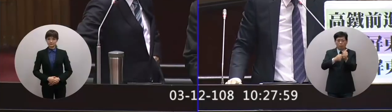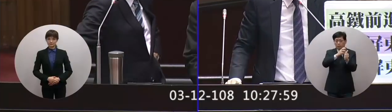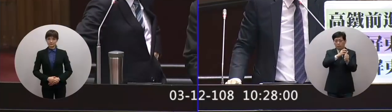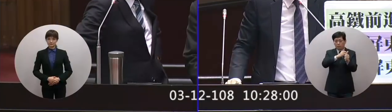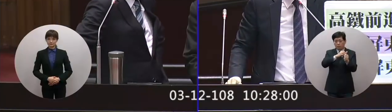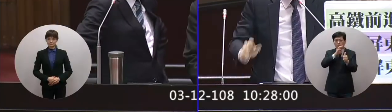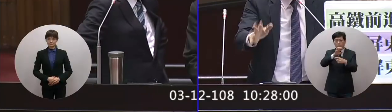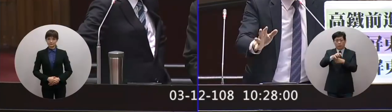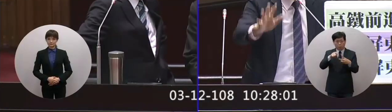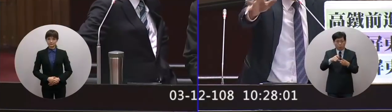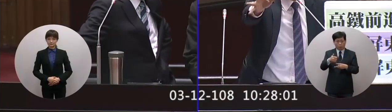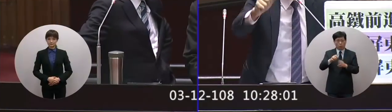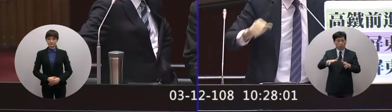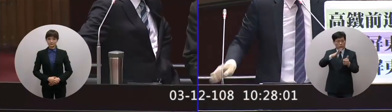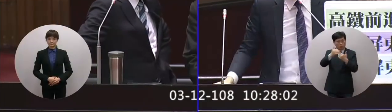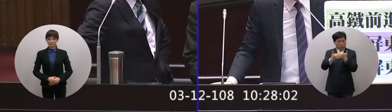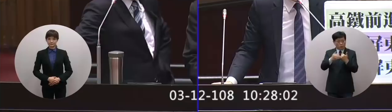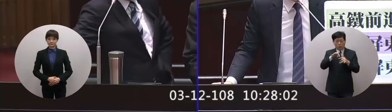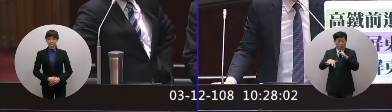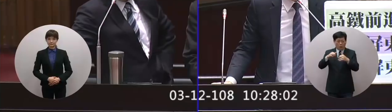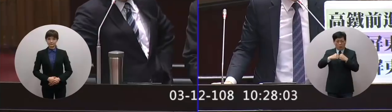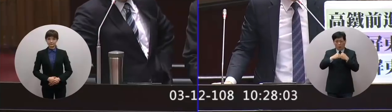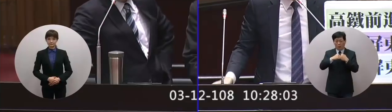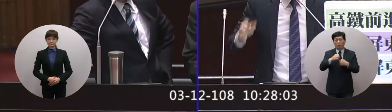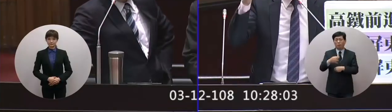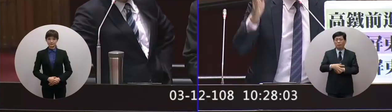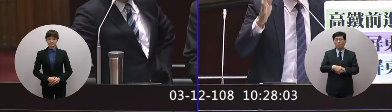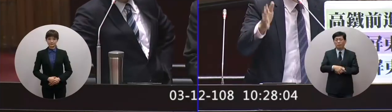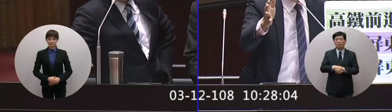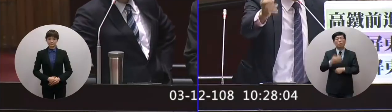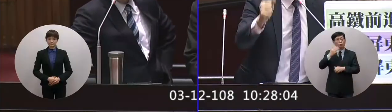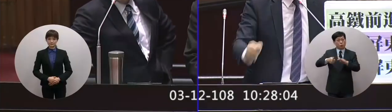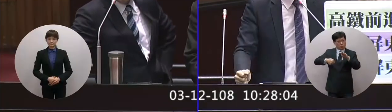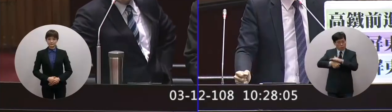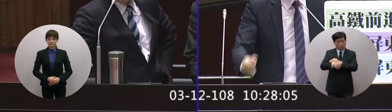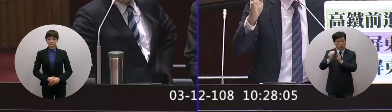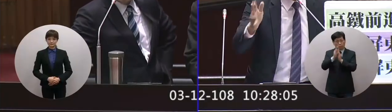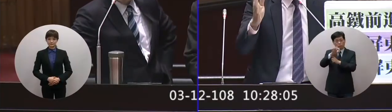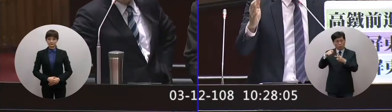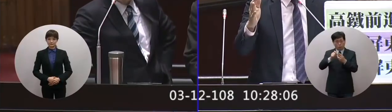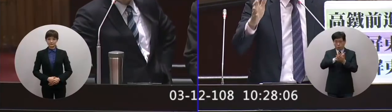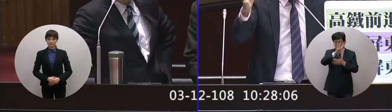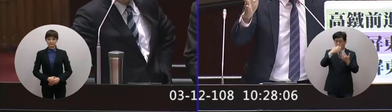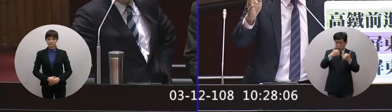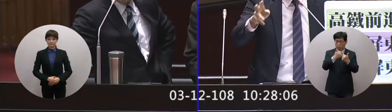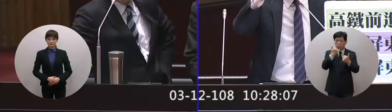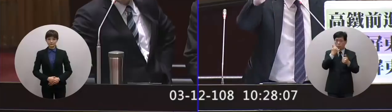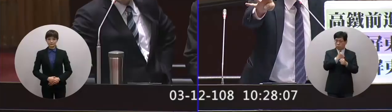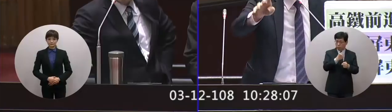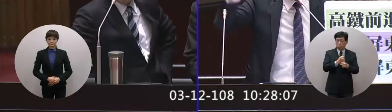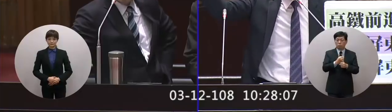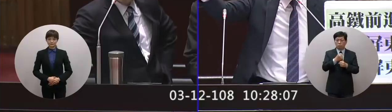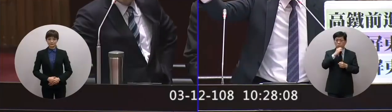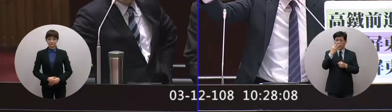北科大複色的農工現在的自由生自由跟大家在相機為什麼我只要進入了桃園農工未來有機會就業之後